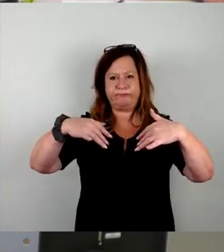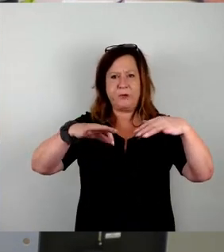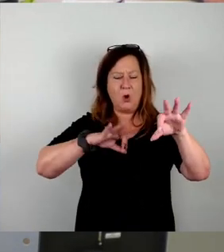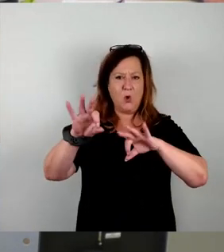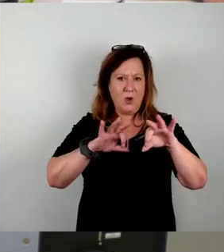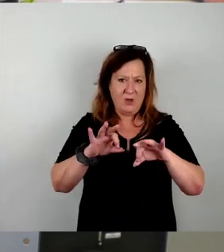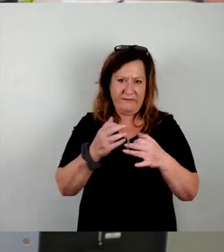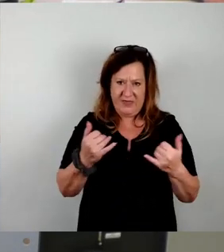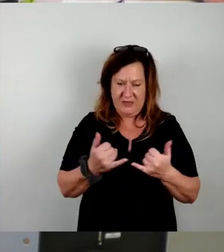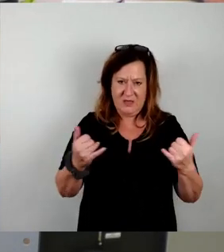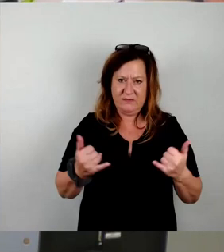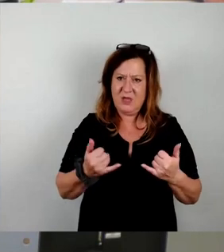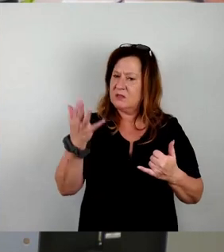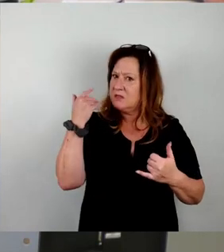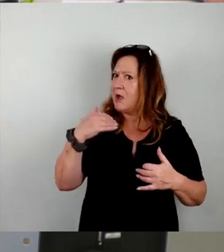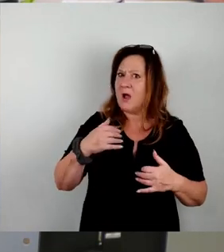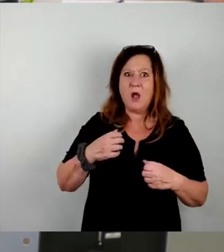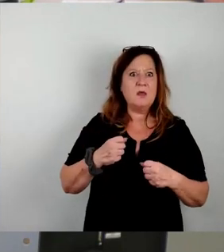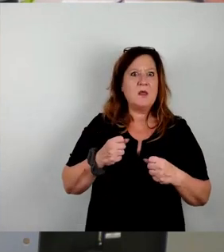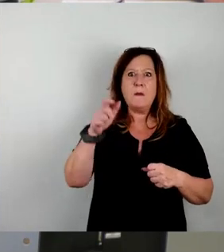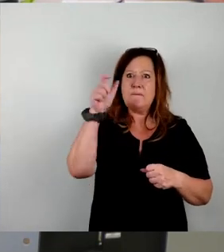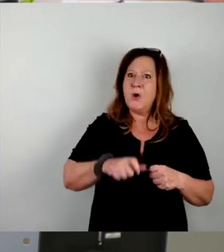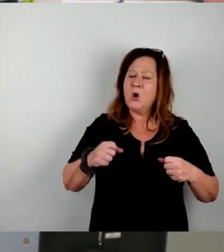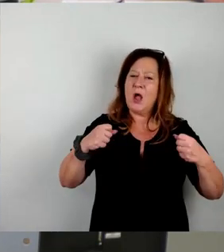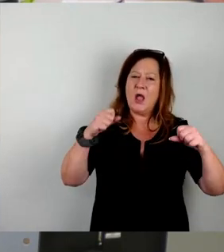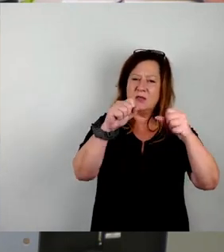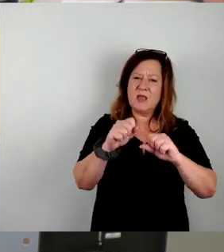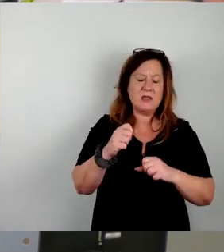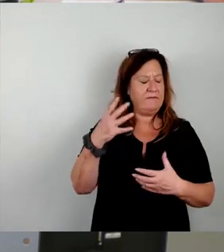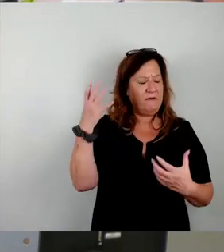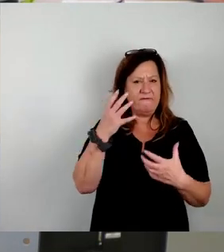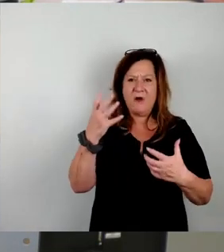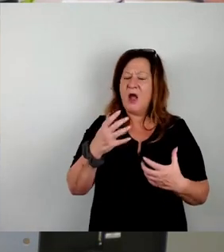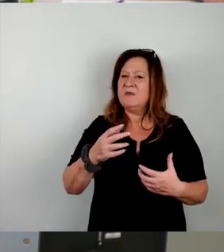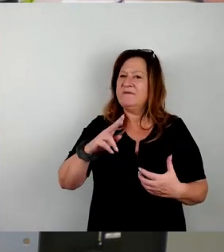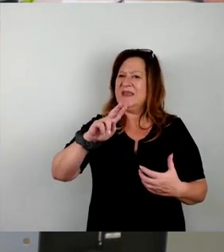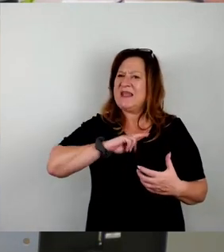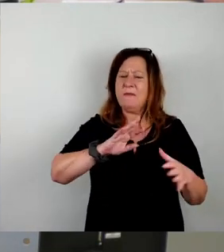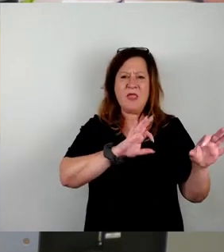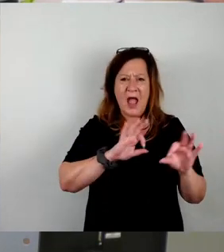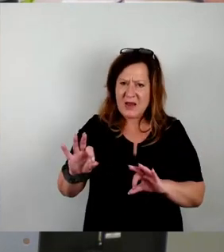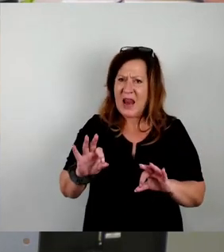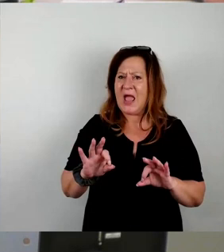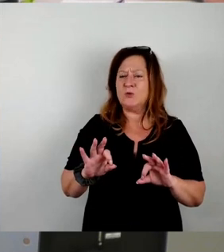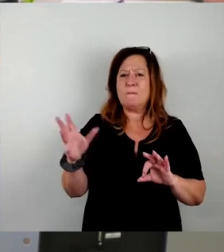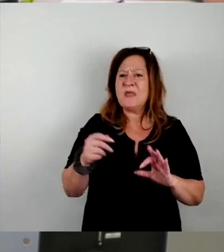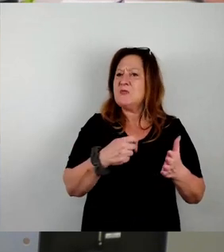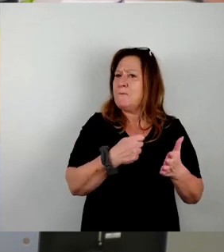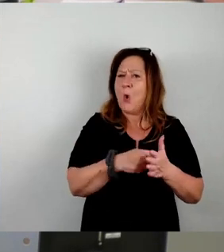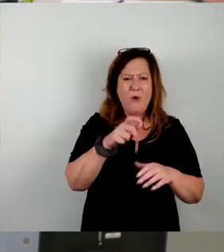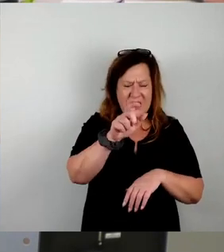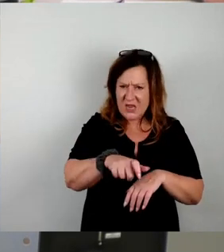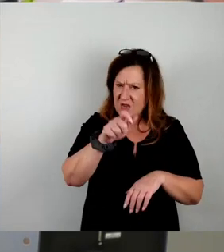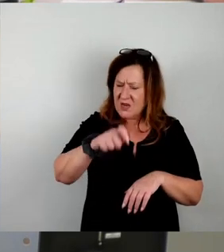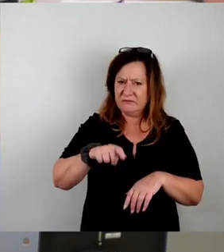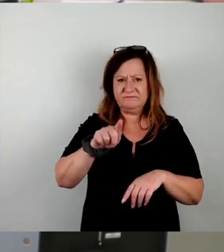Bürgerinitiative damals, die im Sinne von Selbsthilfe und der Anleitung der Profis dieses Thema, denke